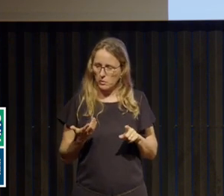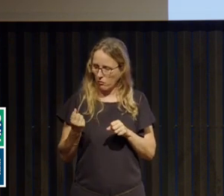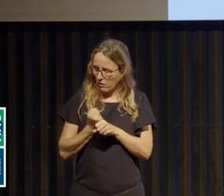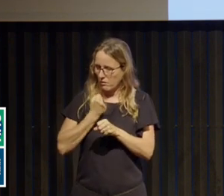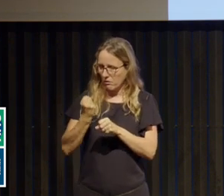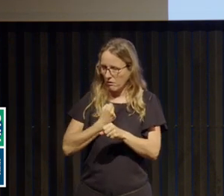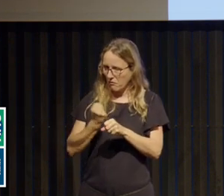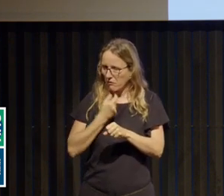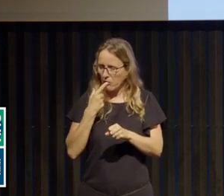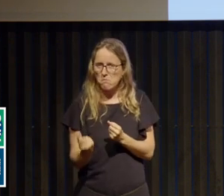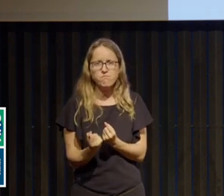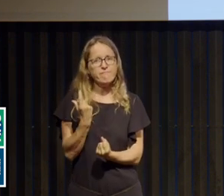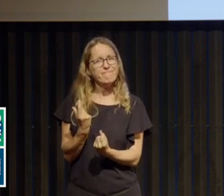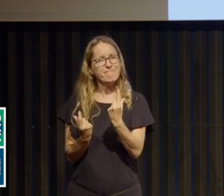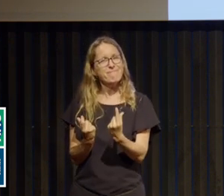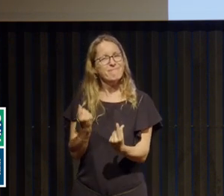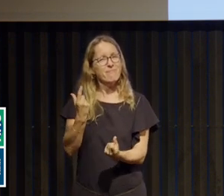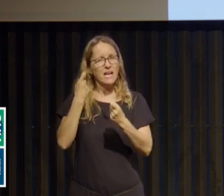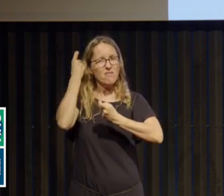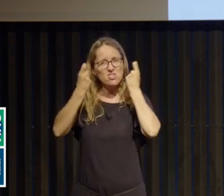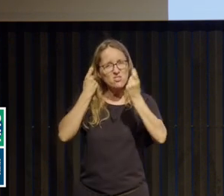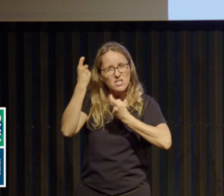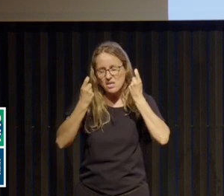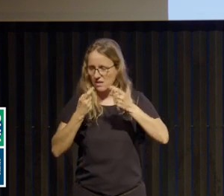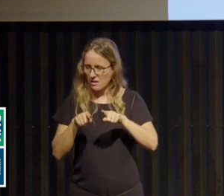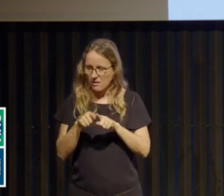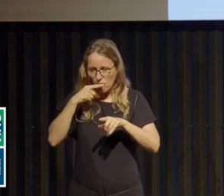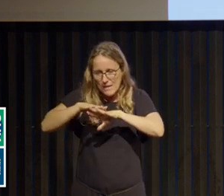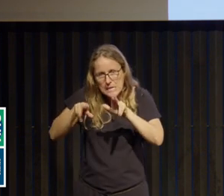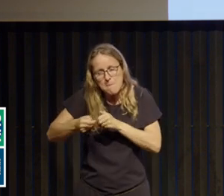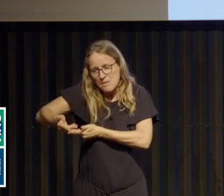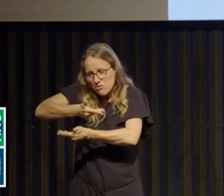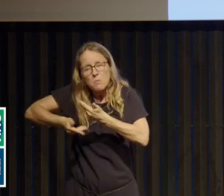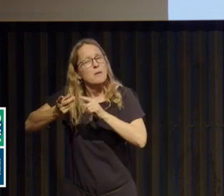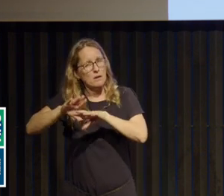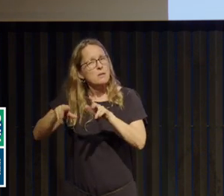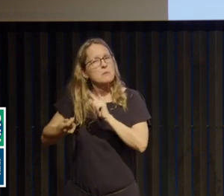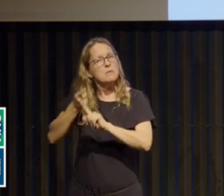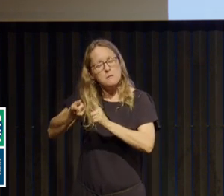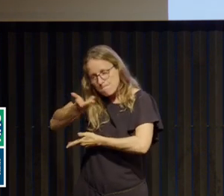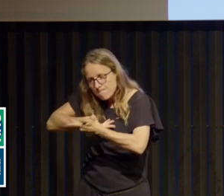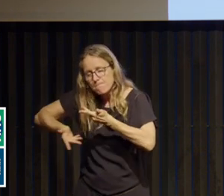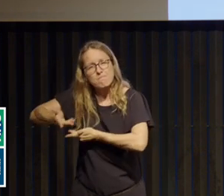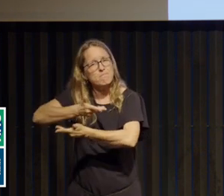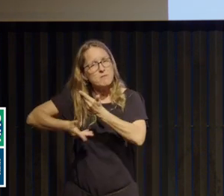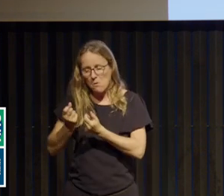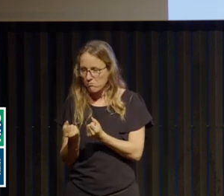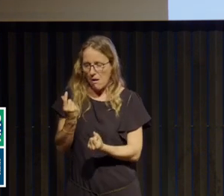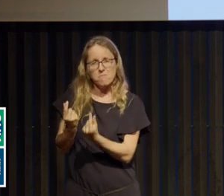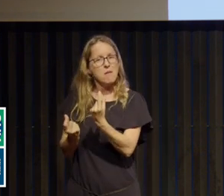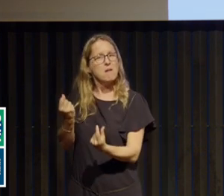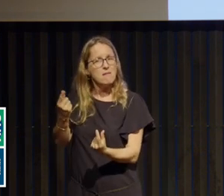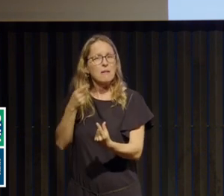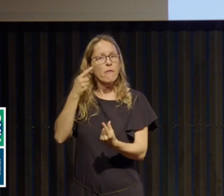qu'il y beaucoup d'innovation, beaucoup de réflexion, beaucoup de partage entre les équipes spécialisées et on voit dans divers